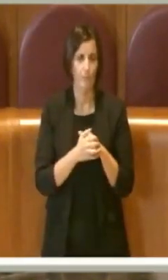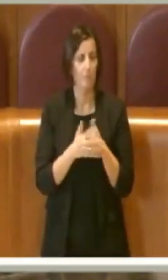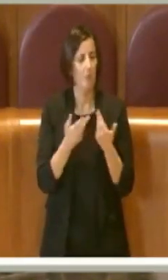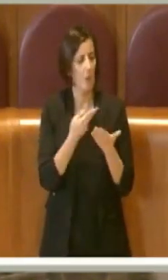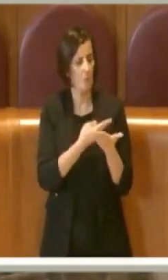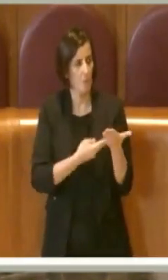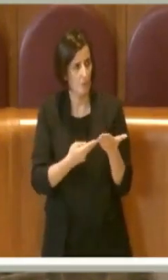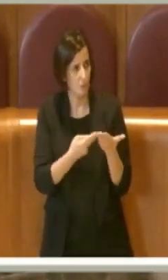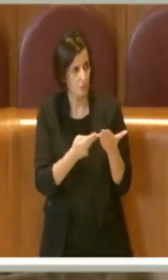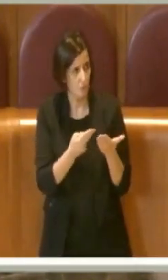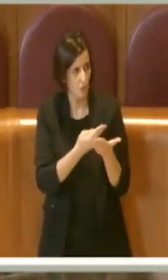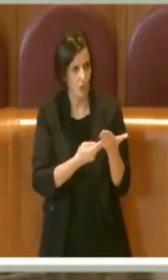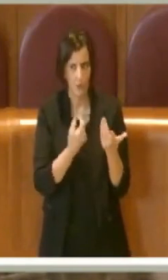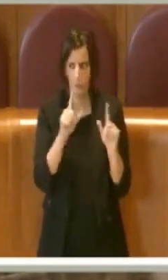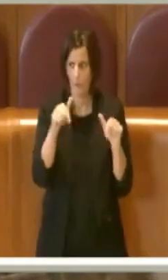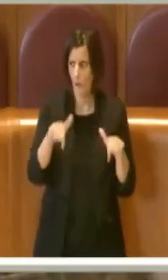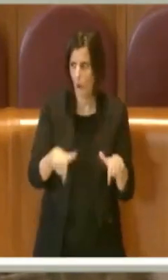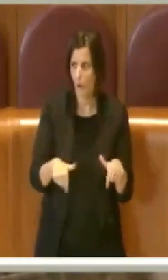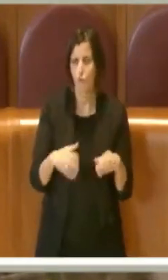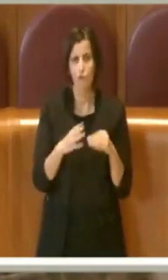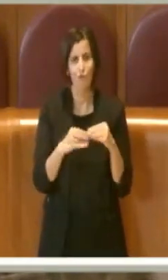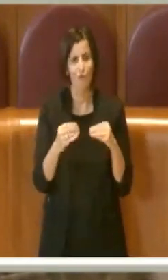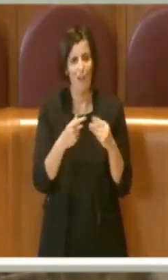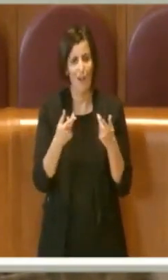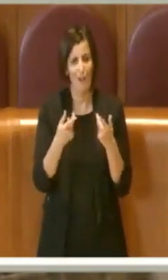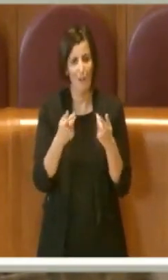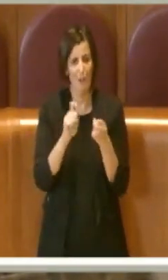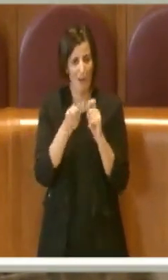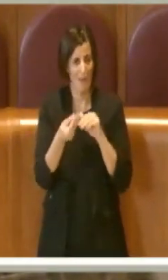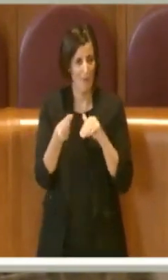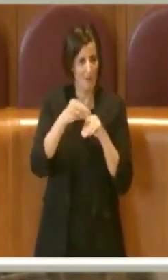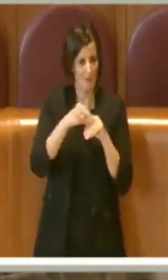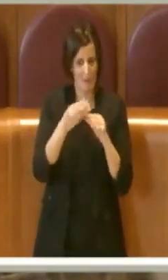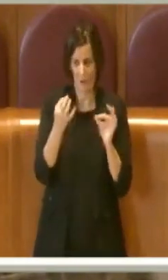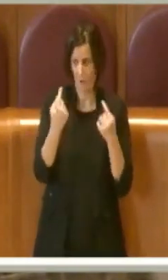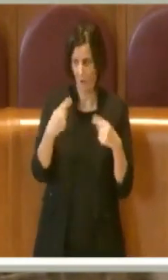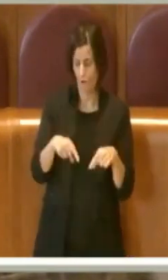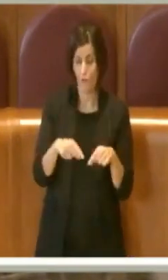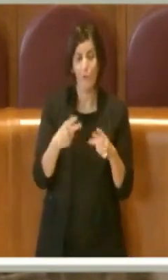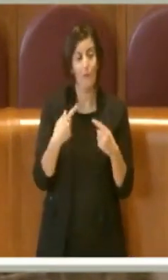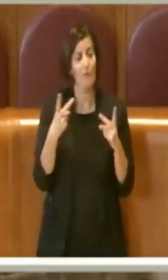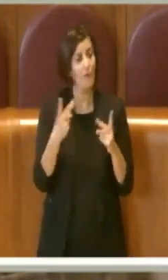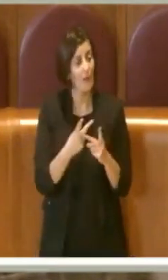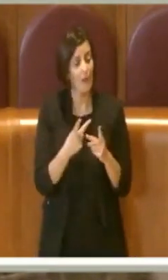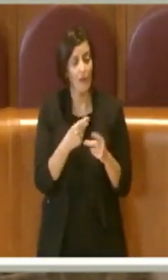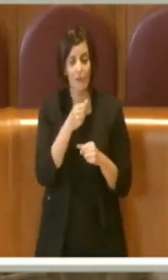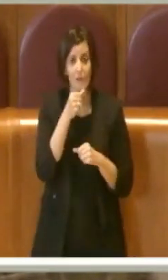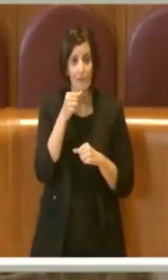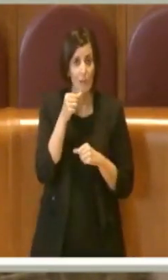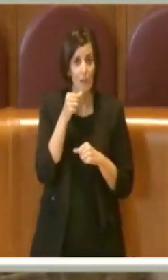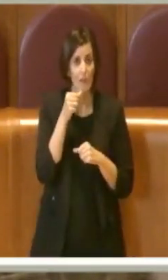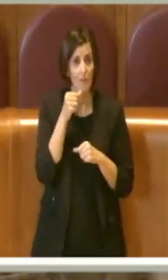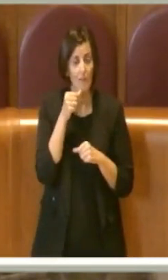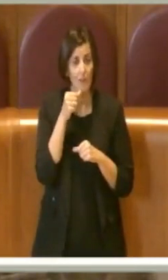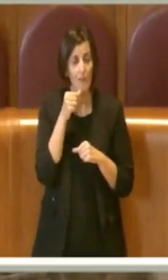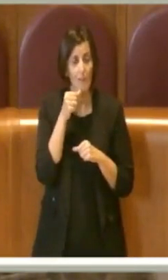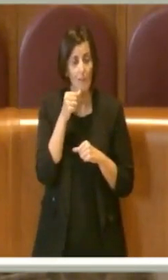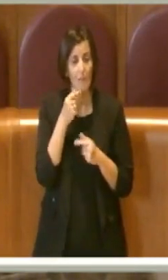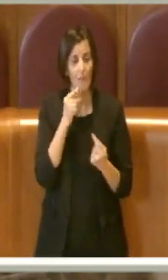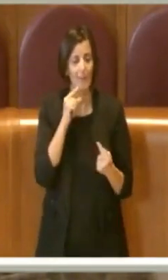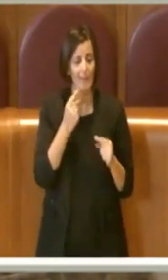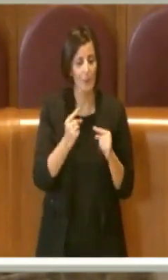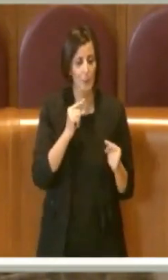progetti, anche oggi faremo degli emendamenti. Però è tempo di svuotare la